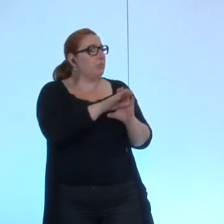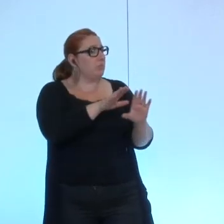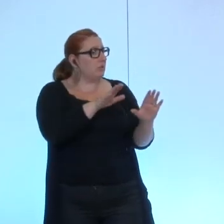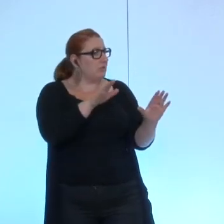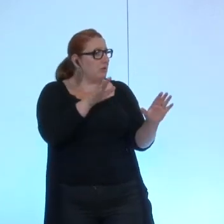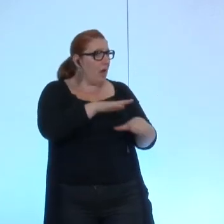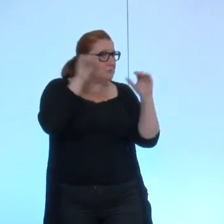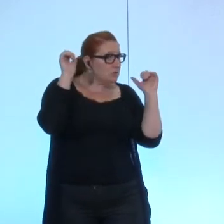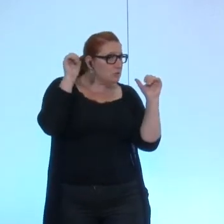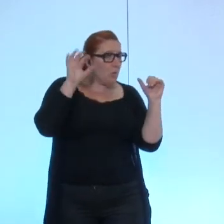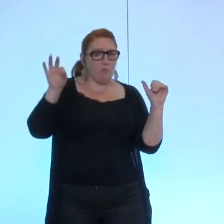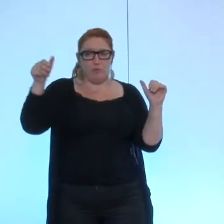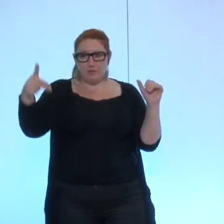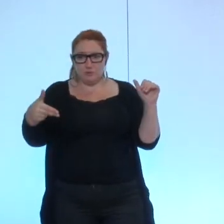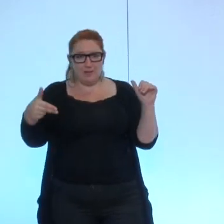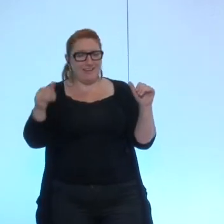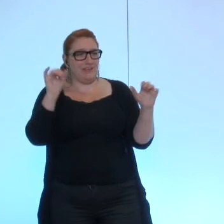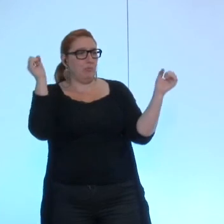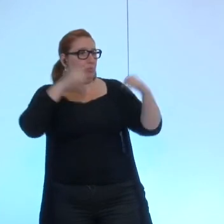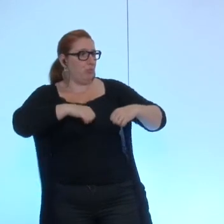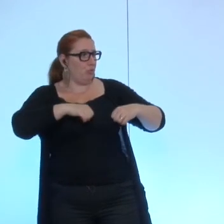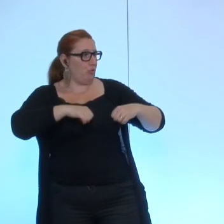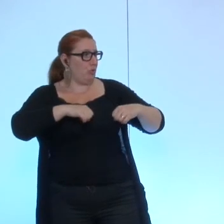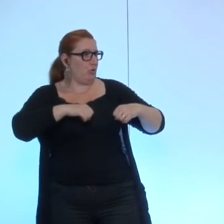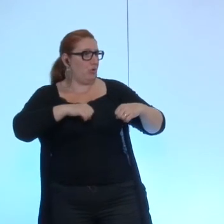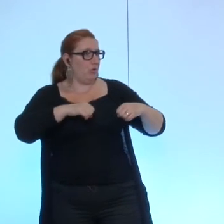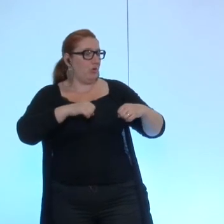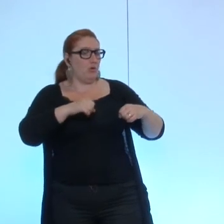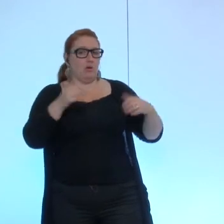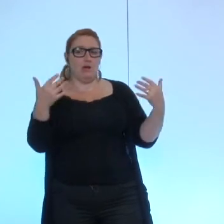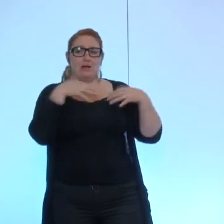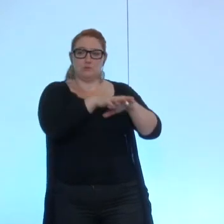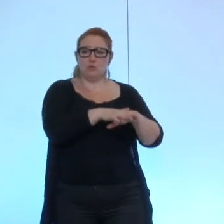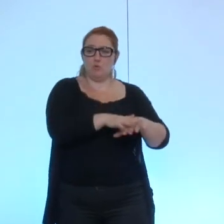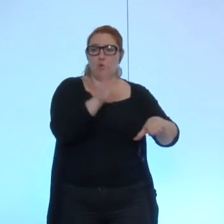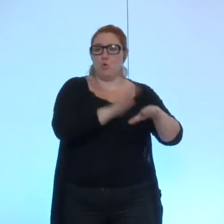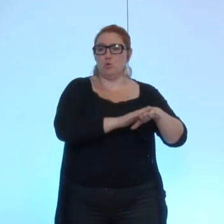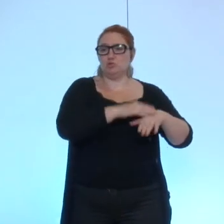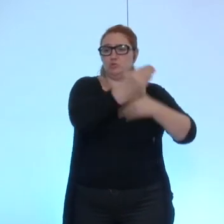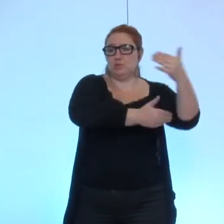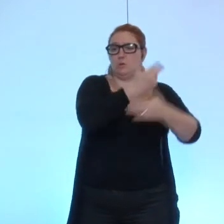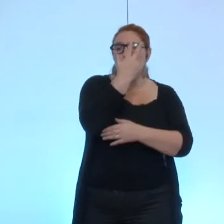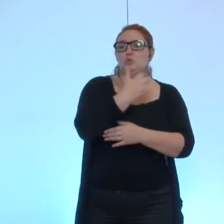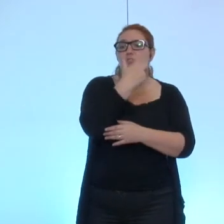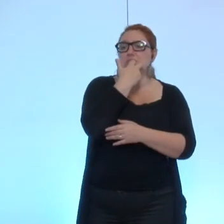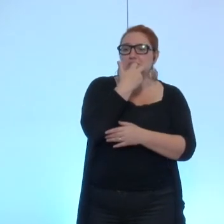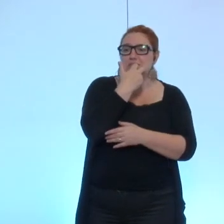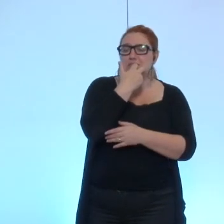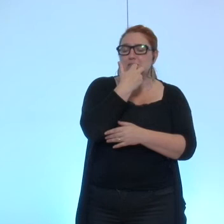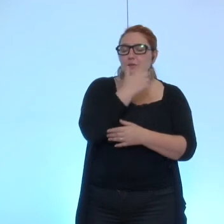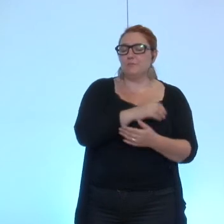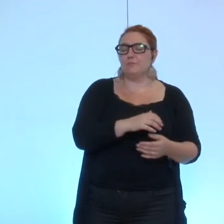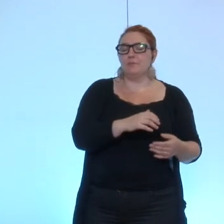abstention Front National qui est pour Rassemblement citoyen de la gauche et des écologistes ainsi que le groupe